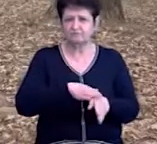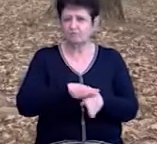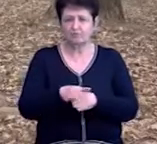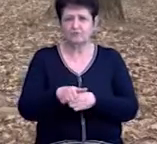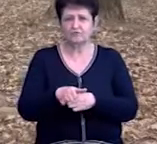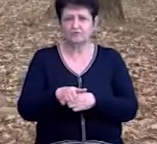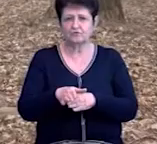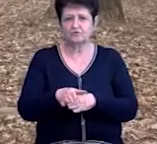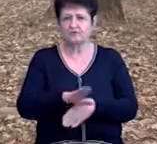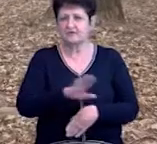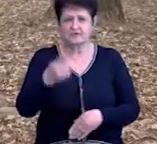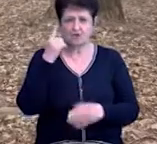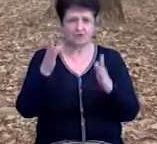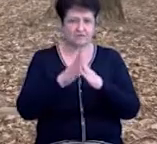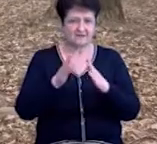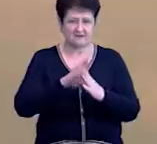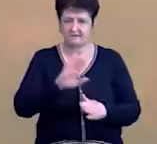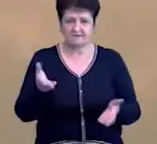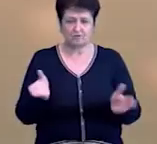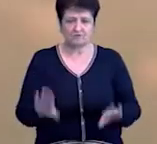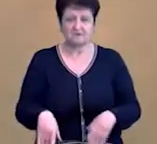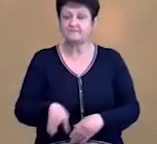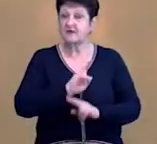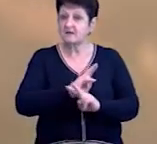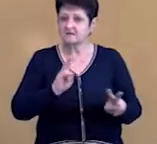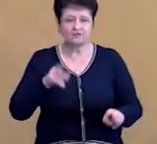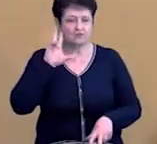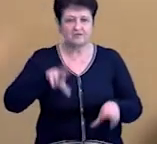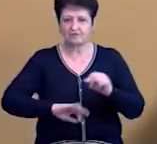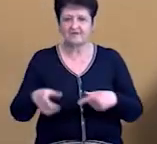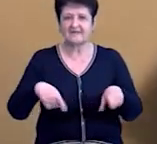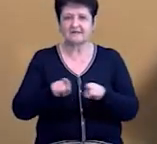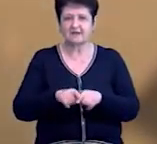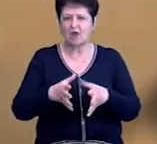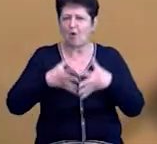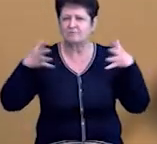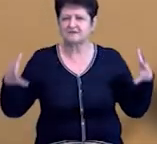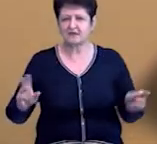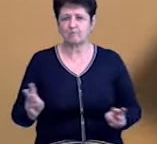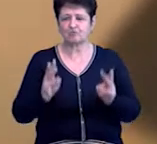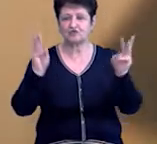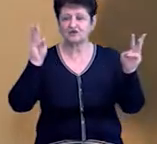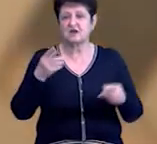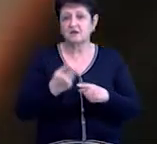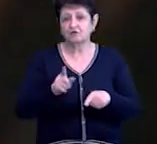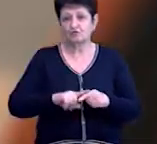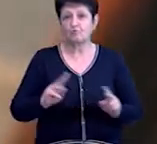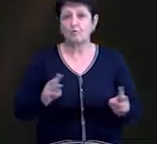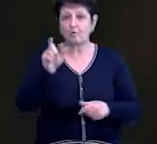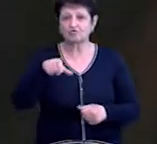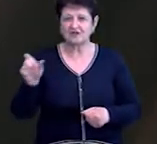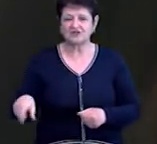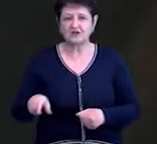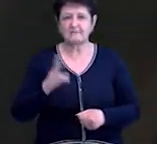ні одного здання вже там не залишилось. Ніхто не розраховував на такі обсяги пожежі, каже Максим, а тому пожежникам